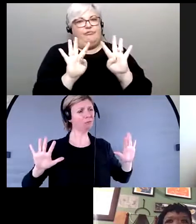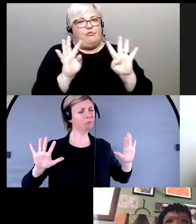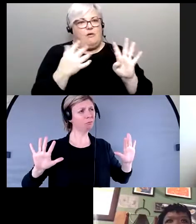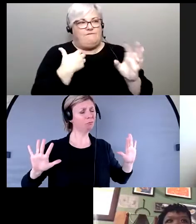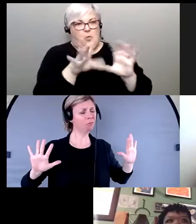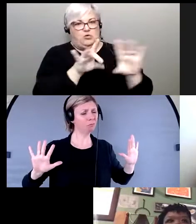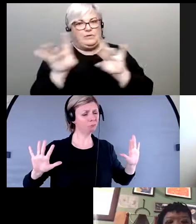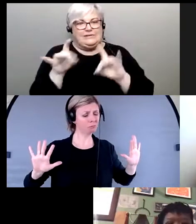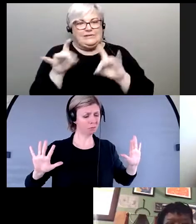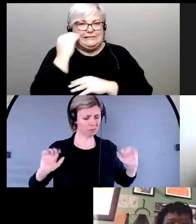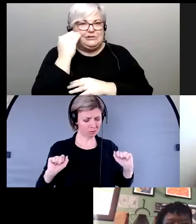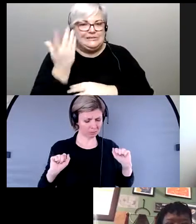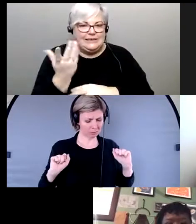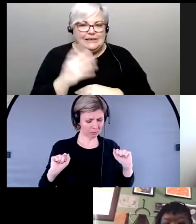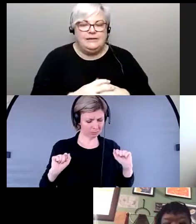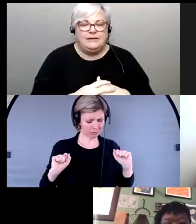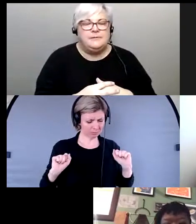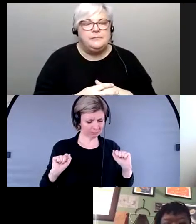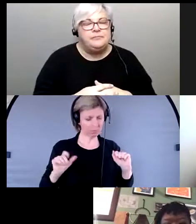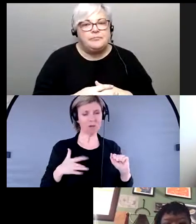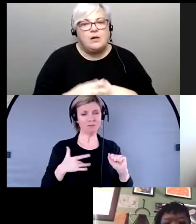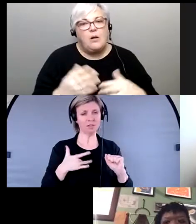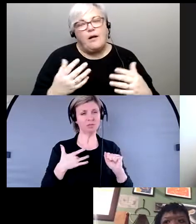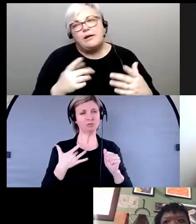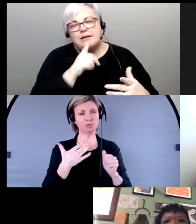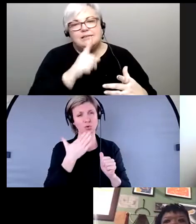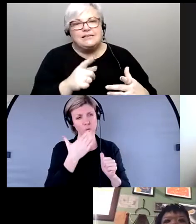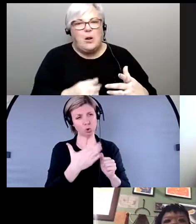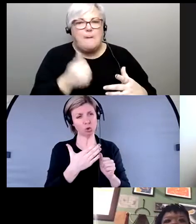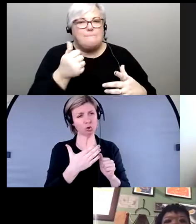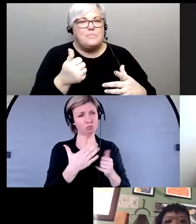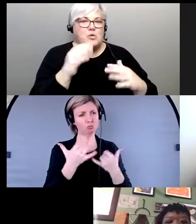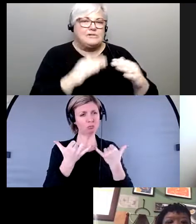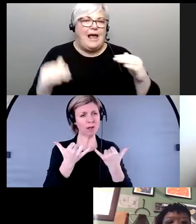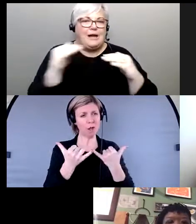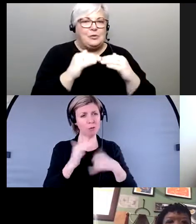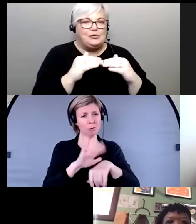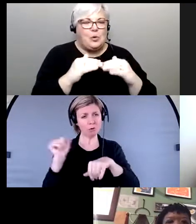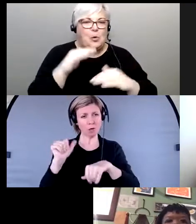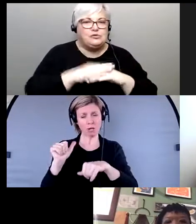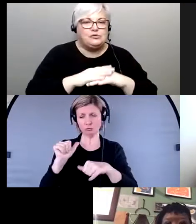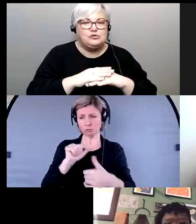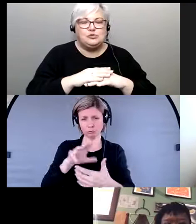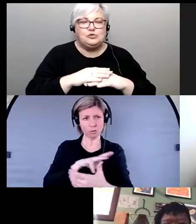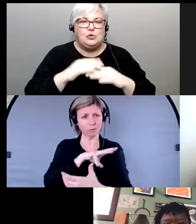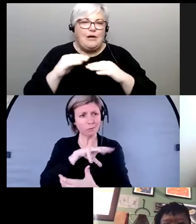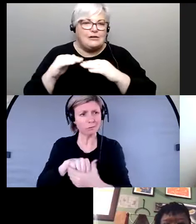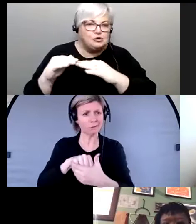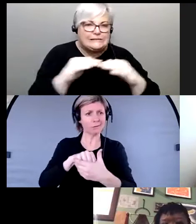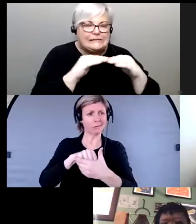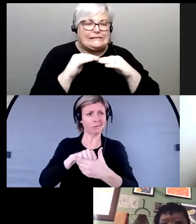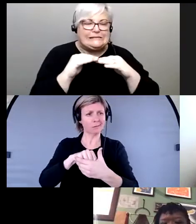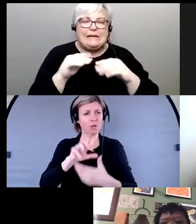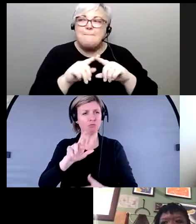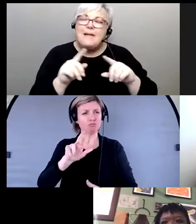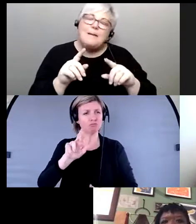sur toutes ces questions-là et je pense qu'on a besoin bon certainement de plus d'inclusion dans les environnements de justice mais il faut